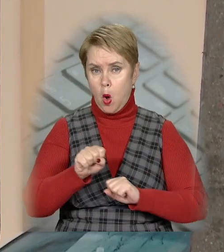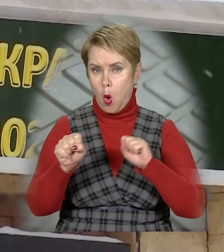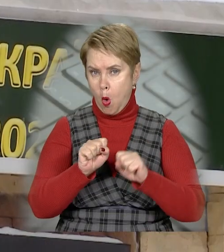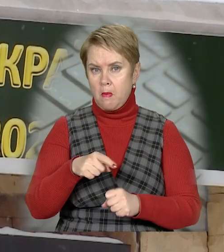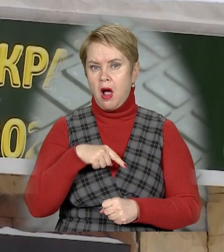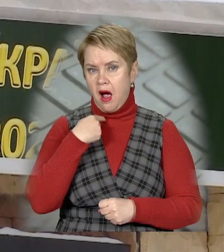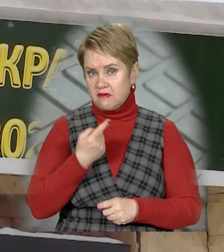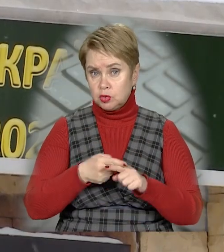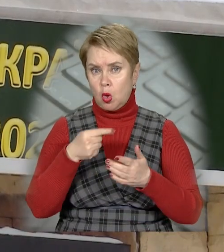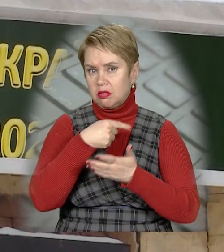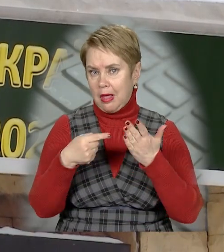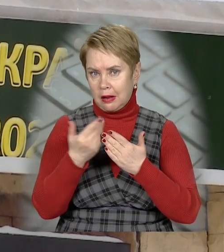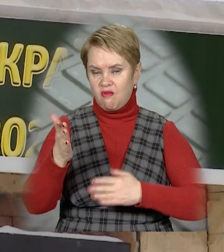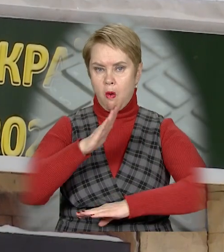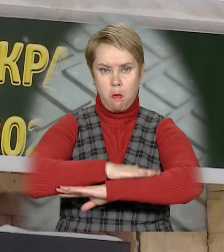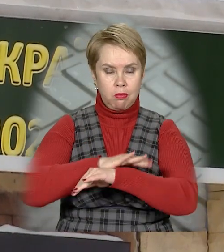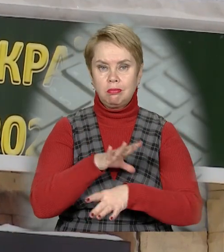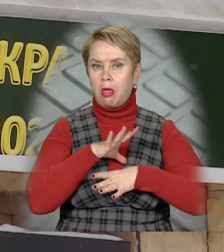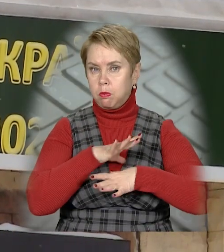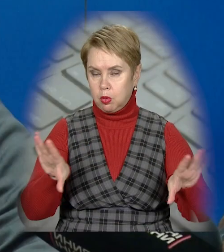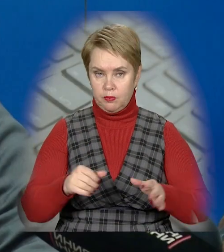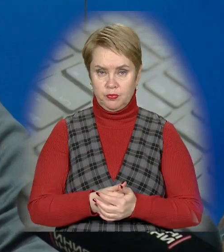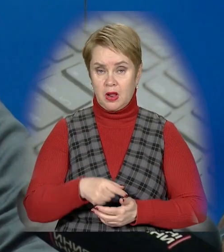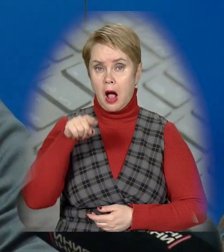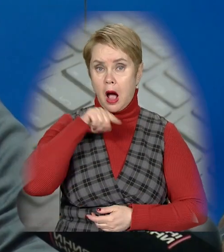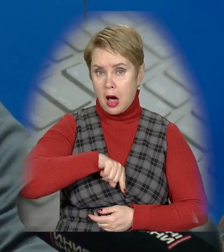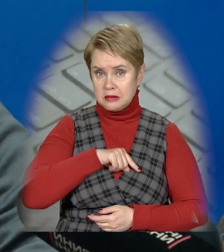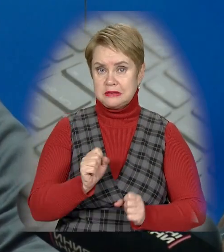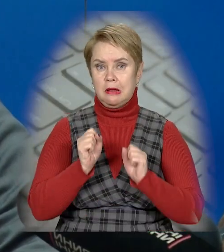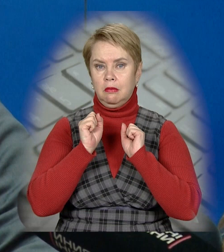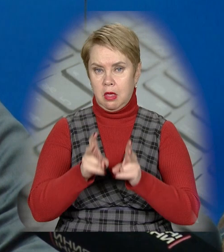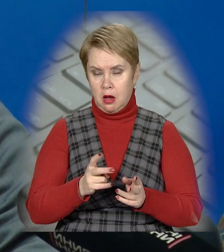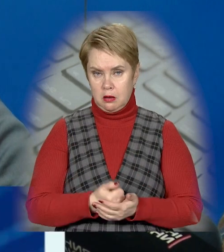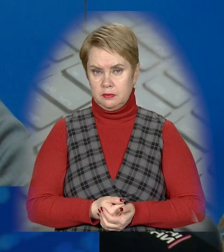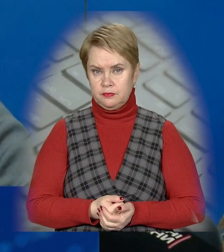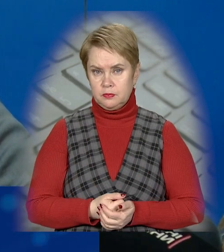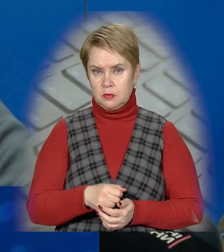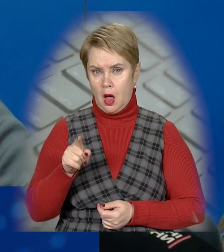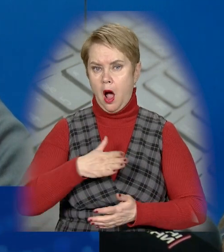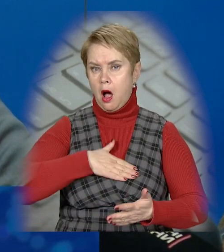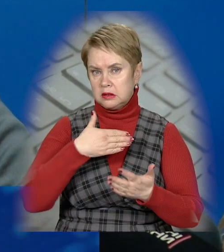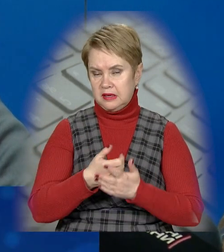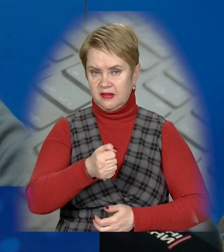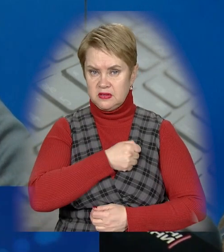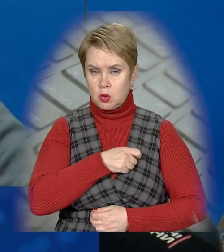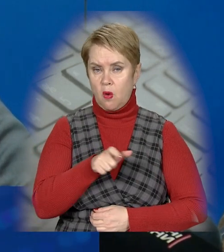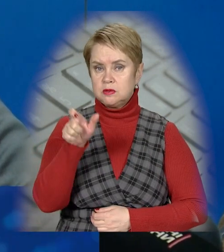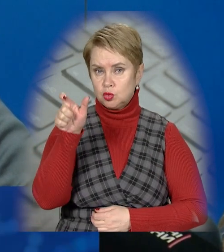Командування твердить, що нарікань на його поведінку не було. Характеризується як досить активний